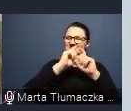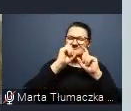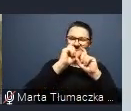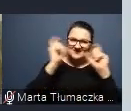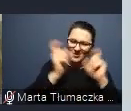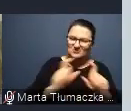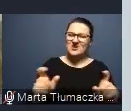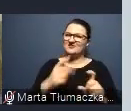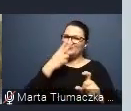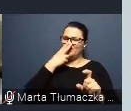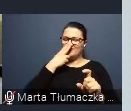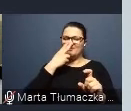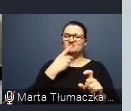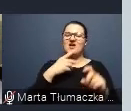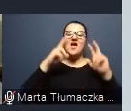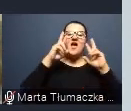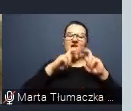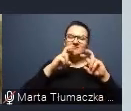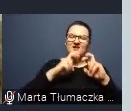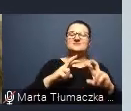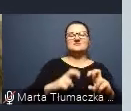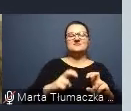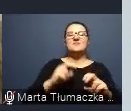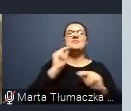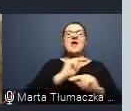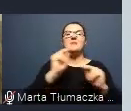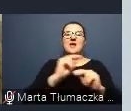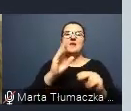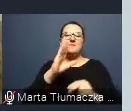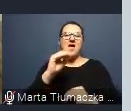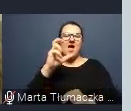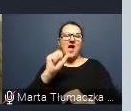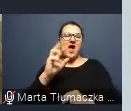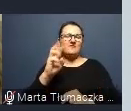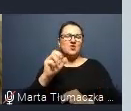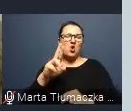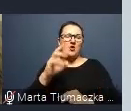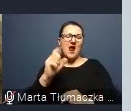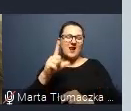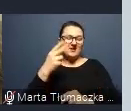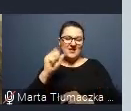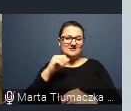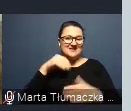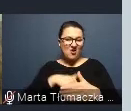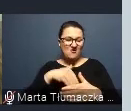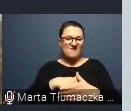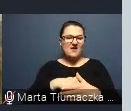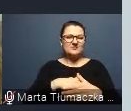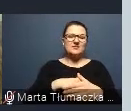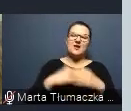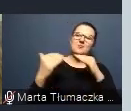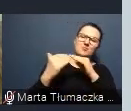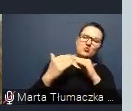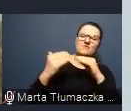analiza zachowania, tak zwana terapia behawioralna, bez względu na to, czy jest porównywana z terapią eklektyczną